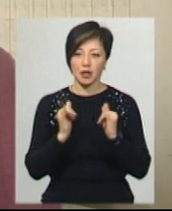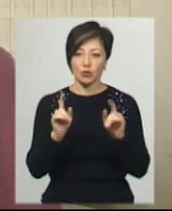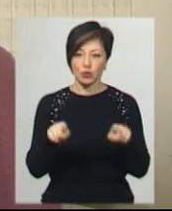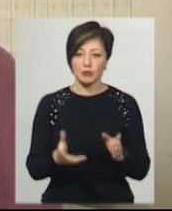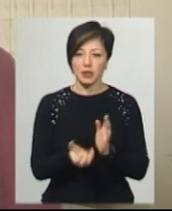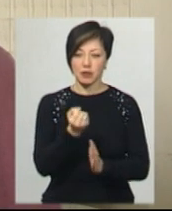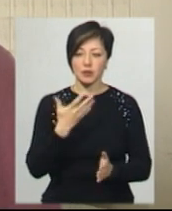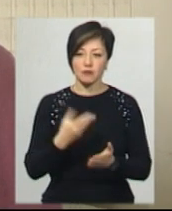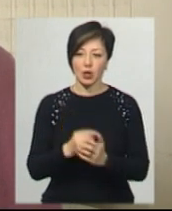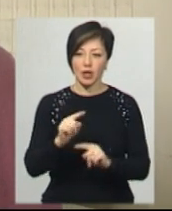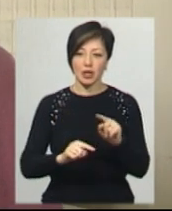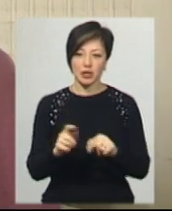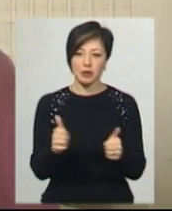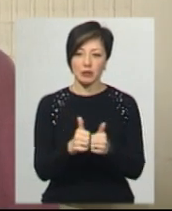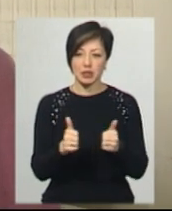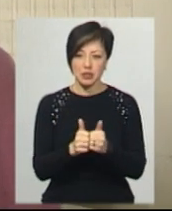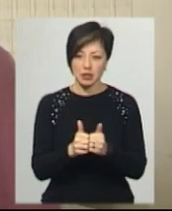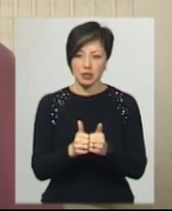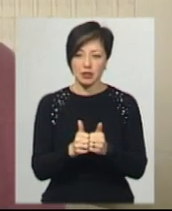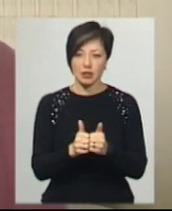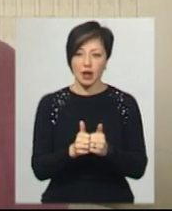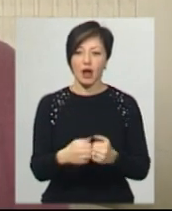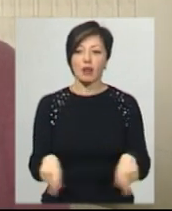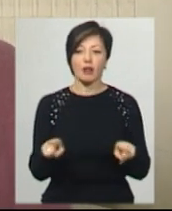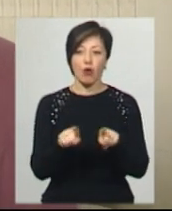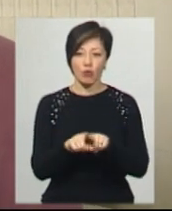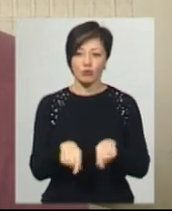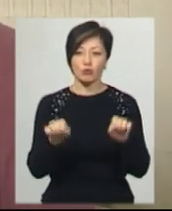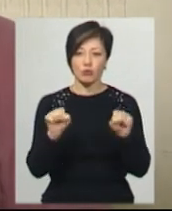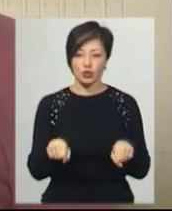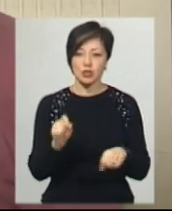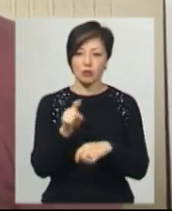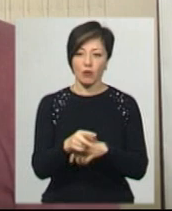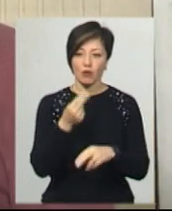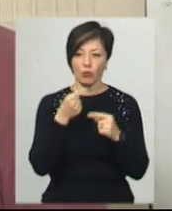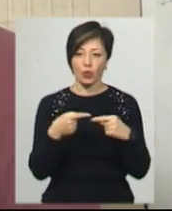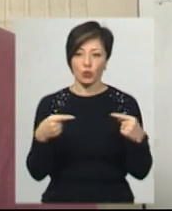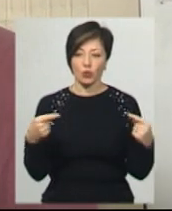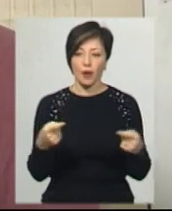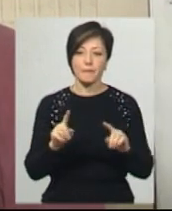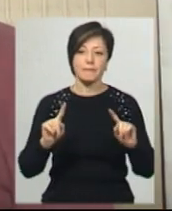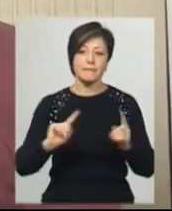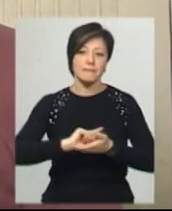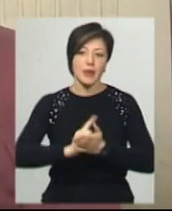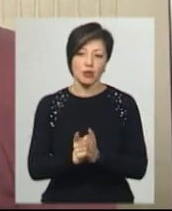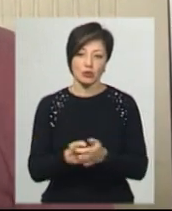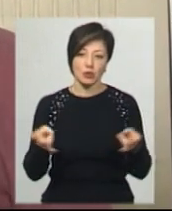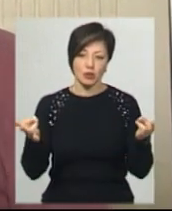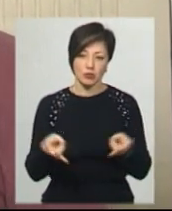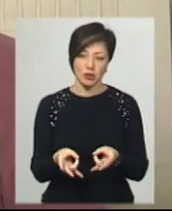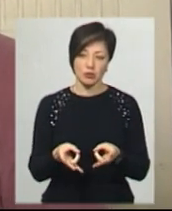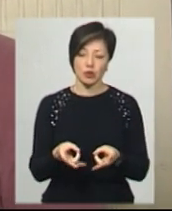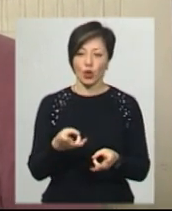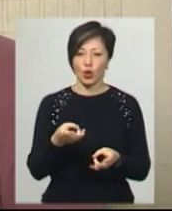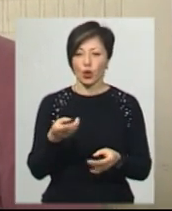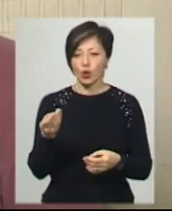підтримати своїх рідних та близьких, а також можна замовити продукти першої необхідності. Крупи,